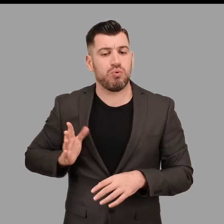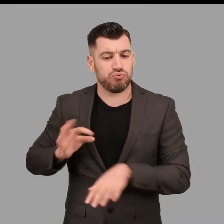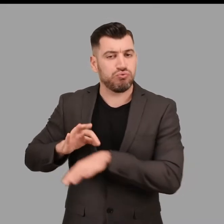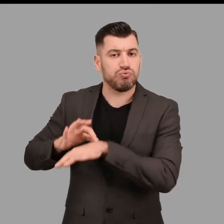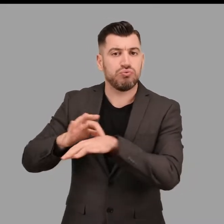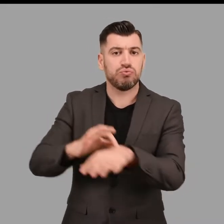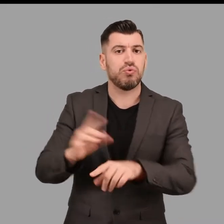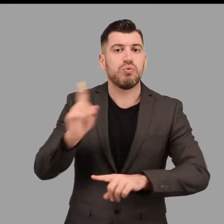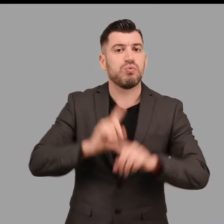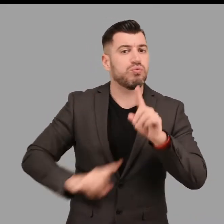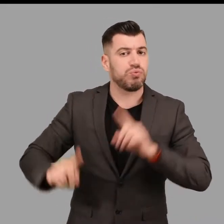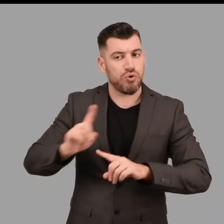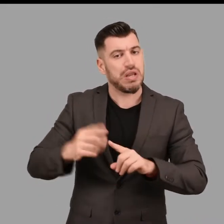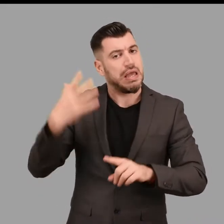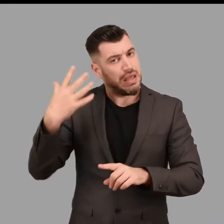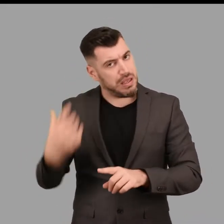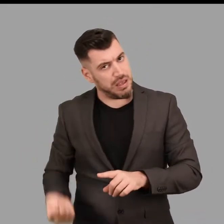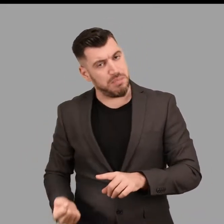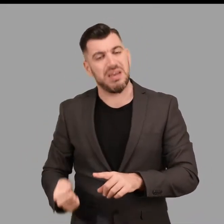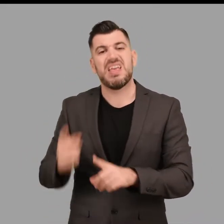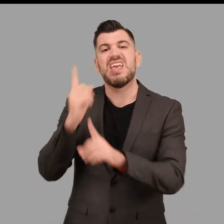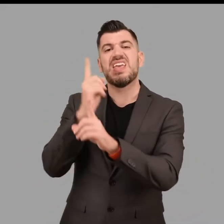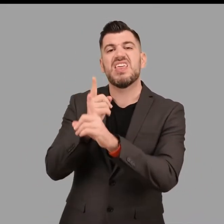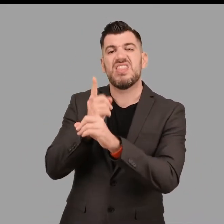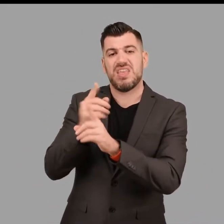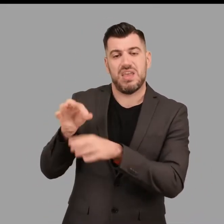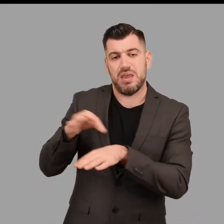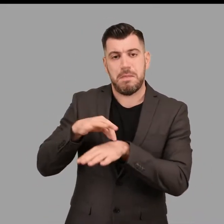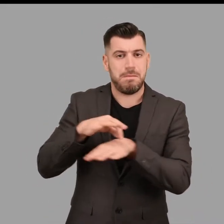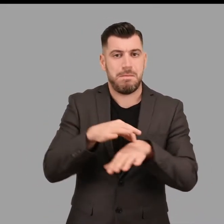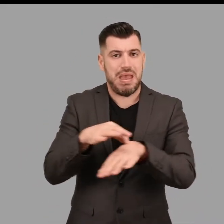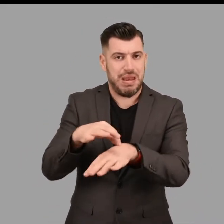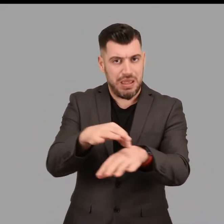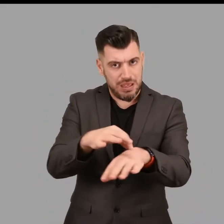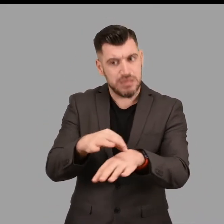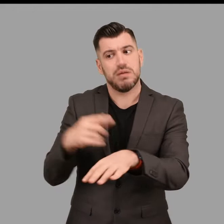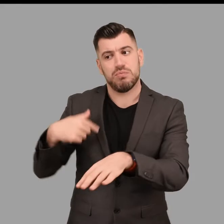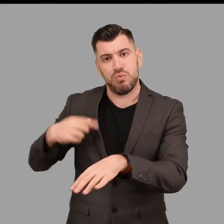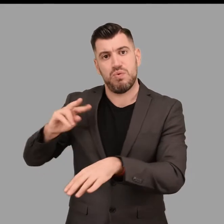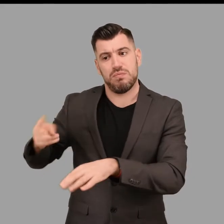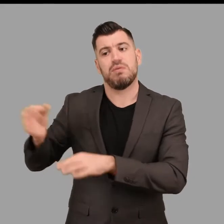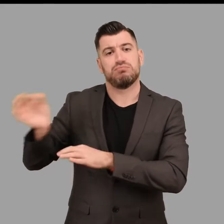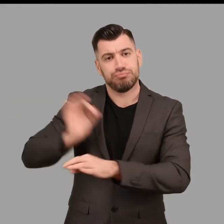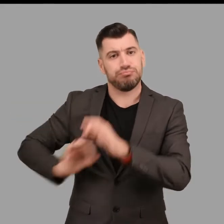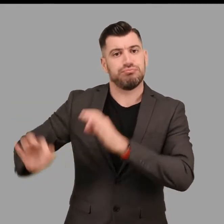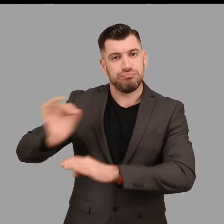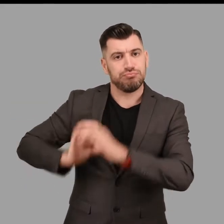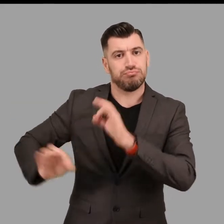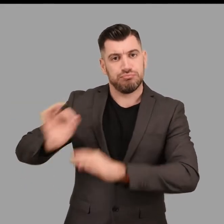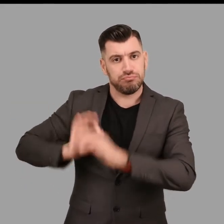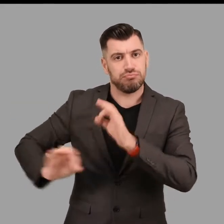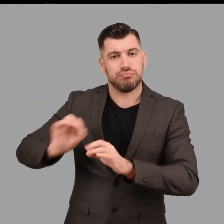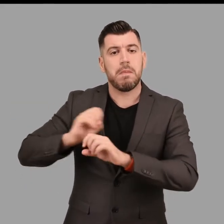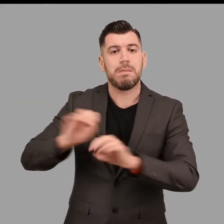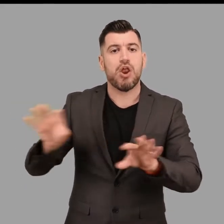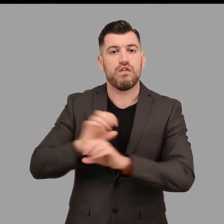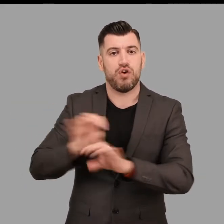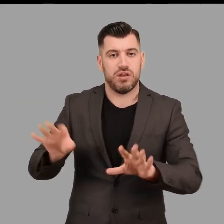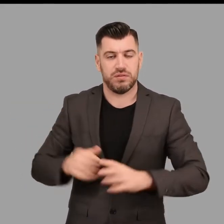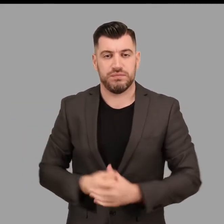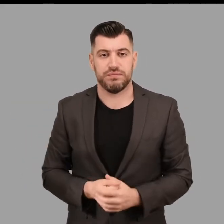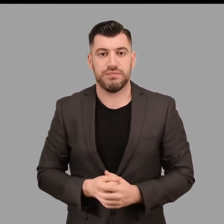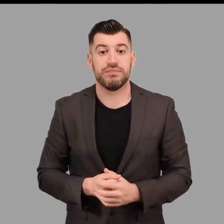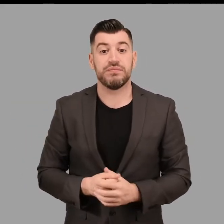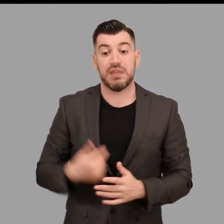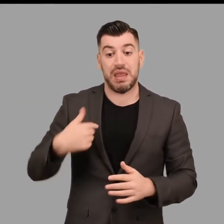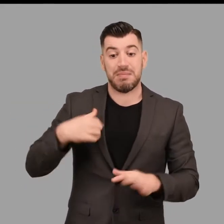παρήχε η καθοδηγούμενη εκπαιδευτική περιήγηση που τα ενέταξε σε ειδικότερο πλαίσιο. Μετά τον αρχικό σχεδιασμό